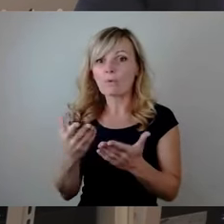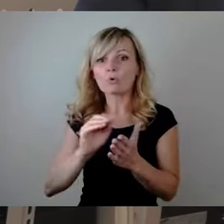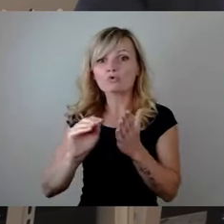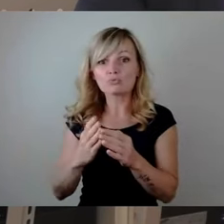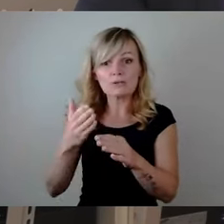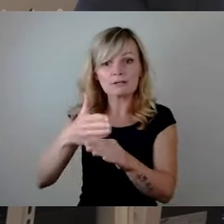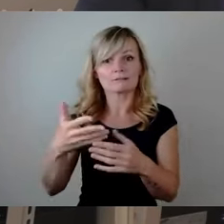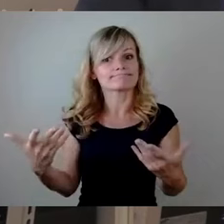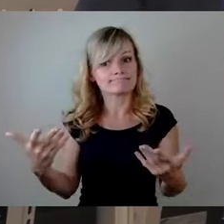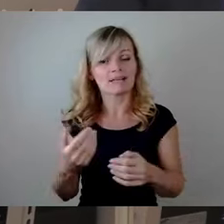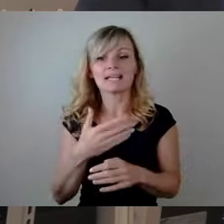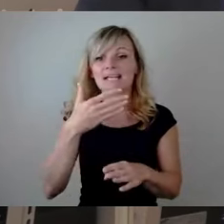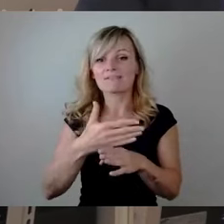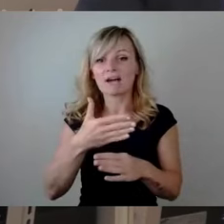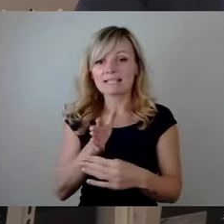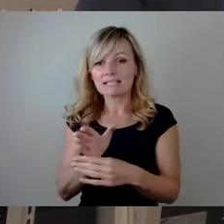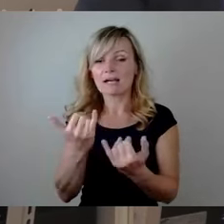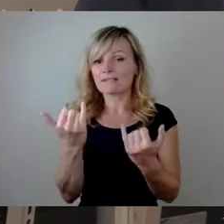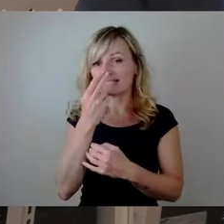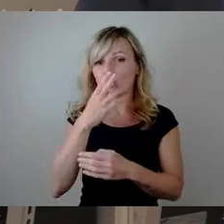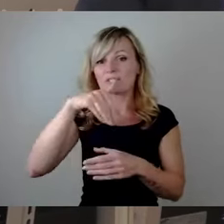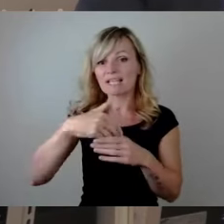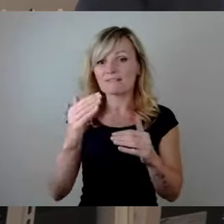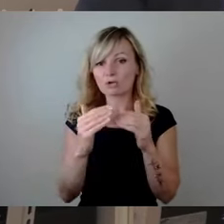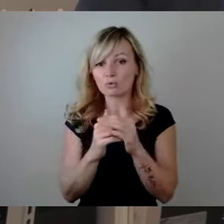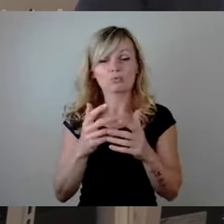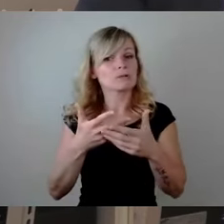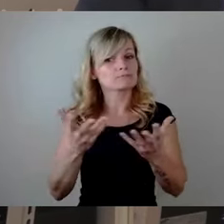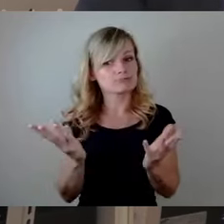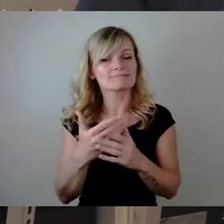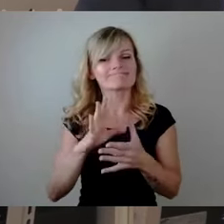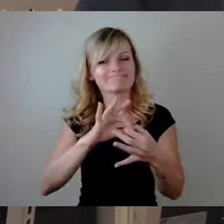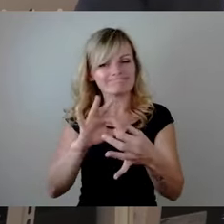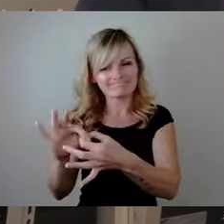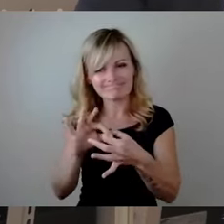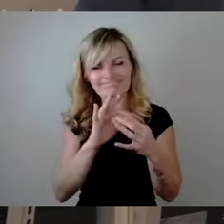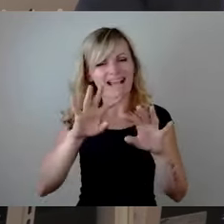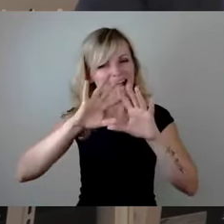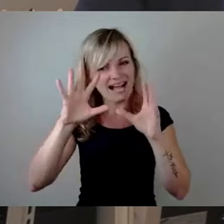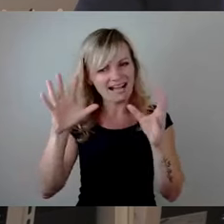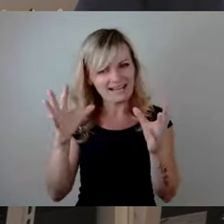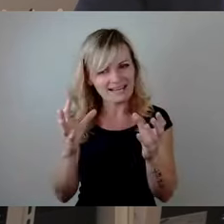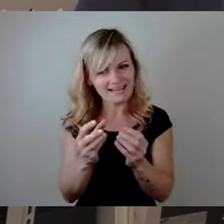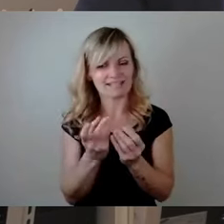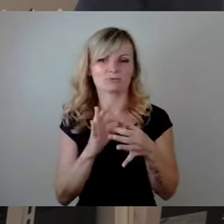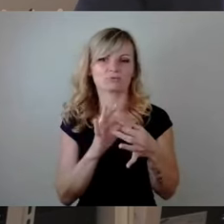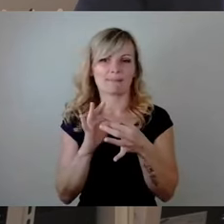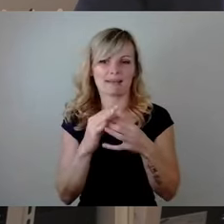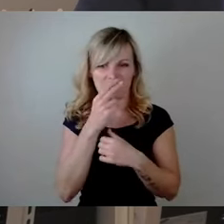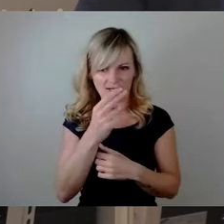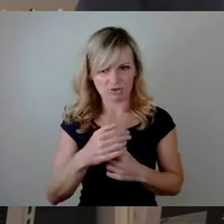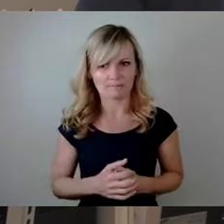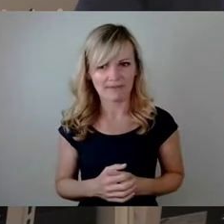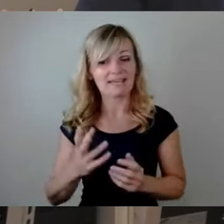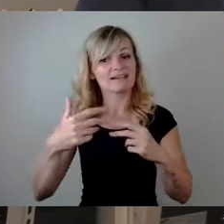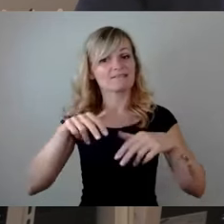Quartieren ausstatten? All das sind die Fragen, die mit dazugehören. Und ich würde immer dafür werben, das alles auch im Zusammenhang zu betrachten. Die Verwaltung ist da auf